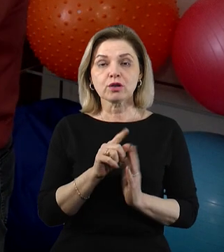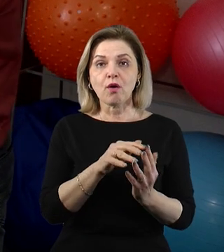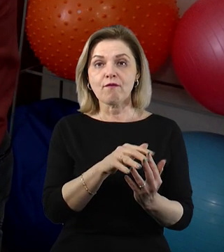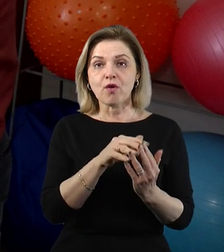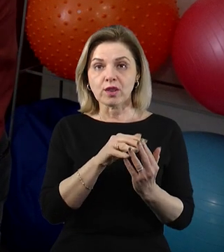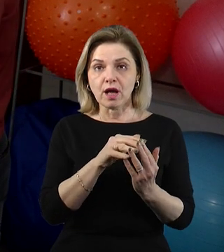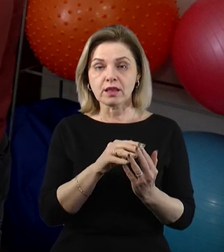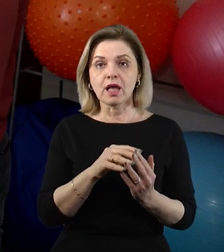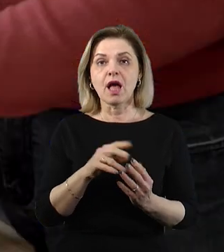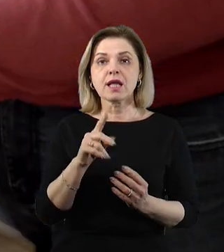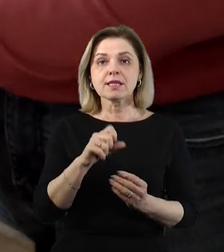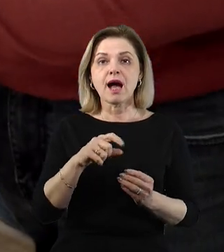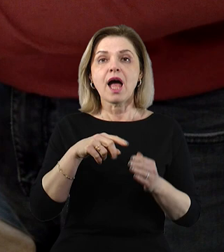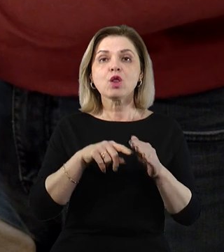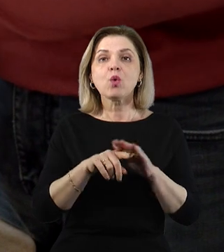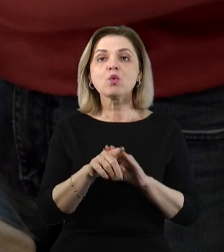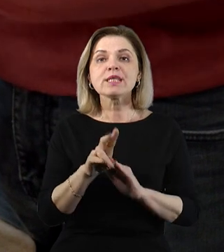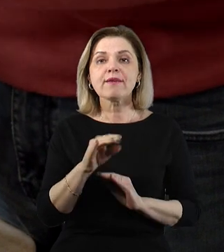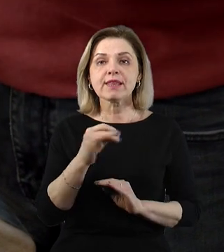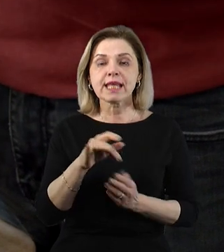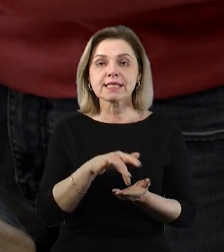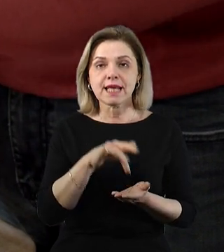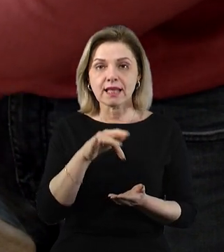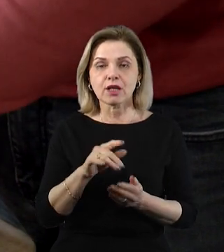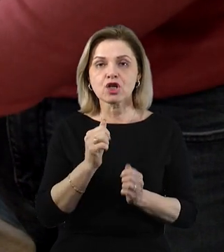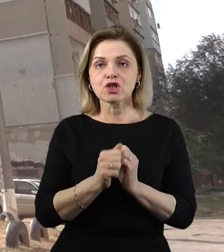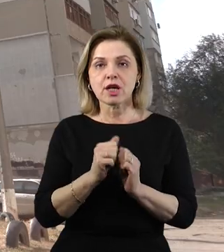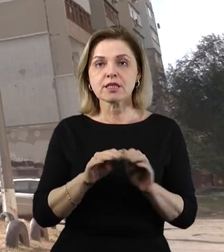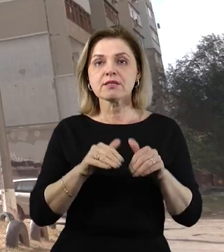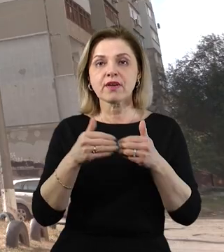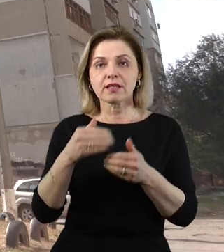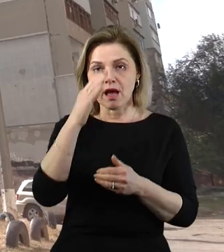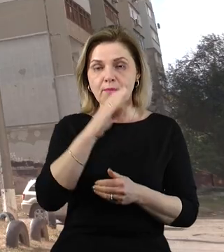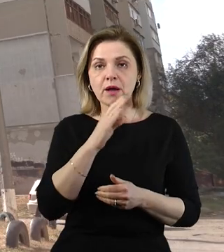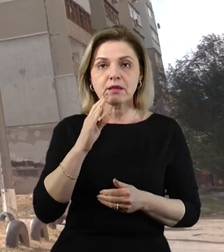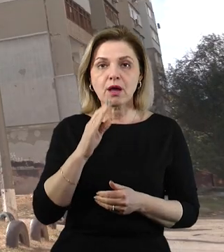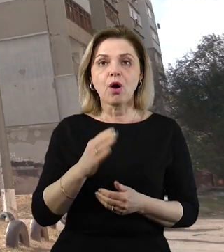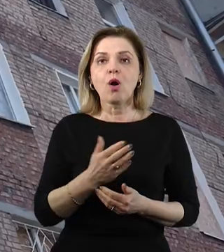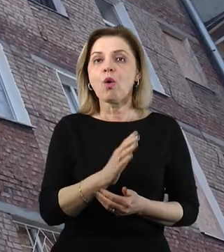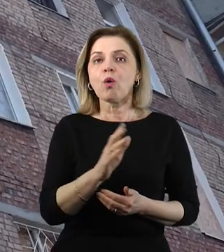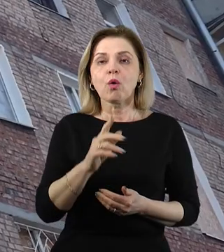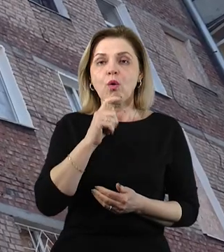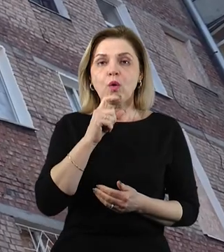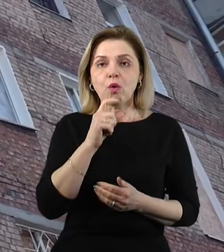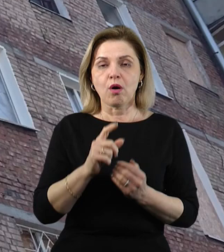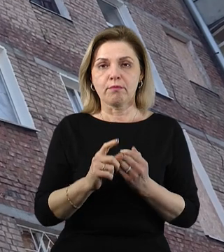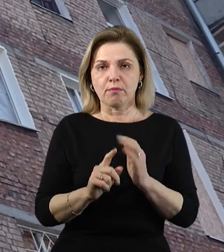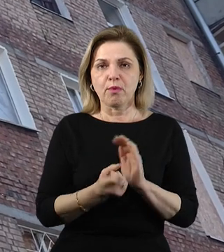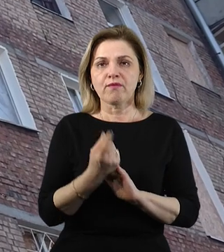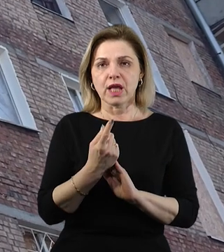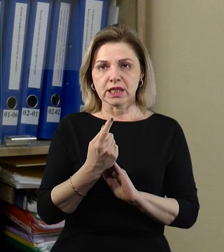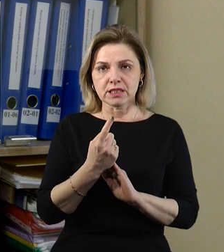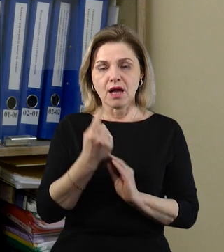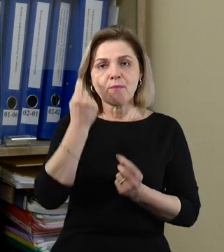повномасштабного вторгнення до інклюзивно-ресурсного центру частіше звертаються батьки, у дітей яких виникли психологічні проблеми внаслідок